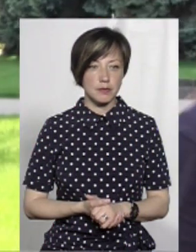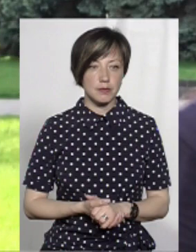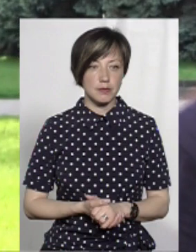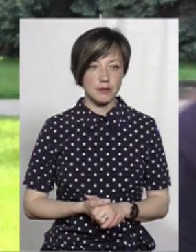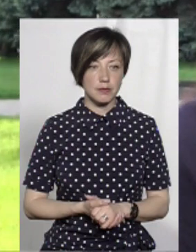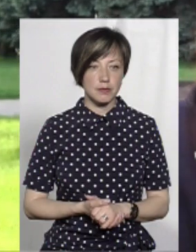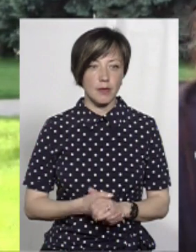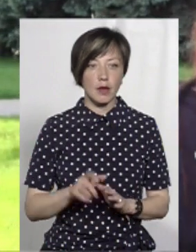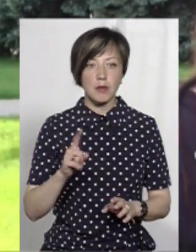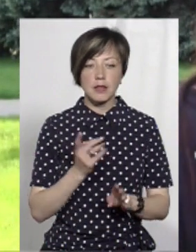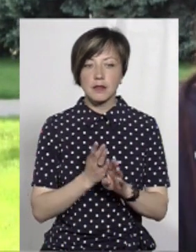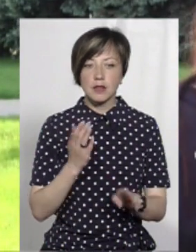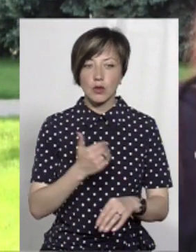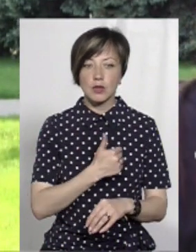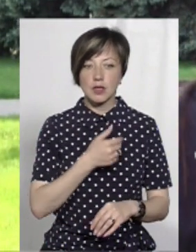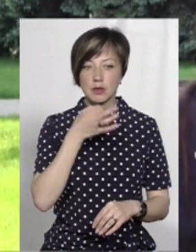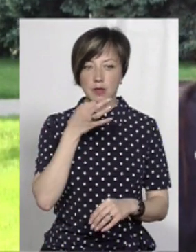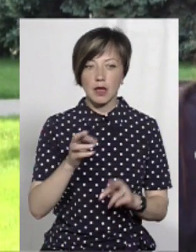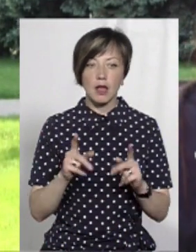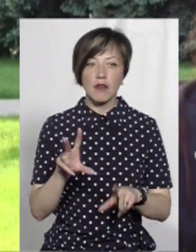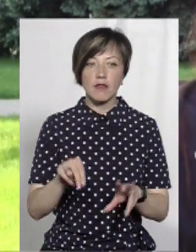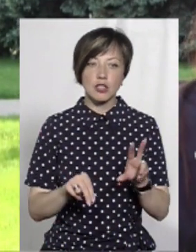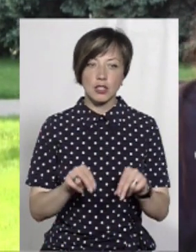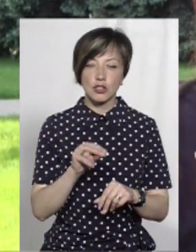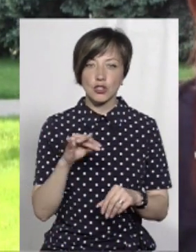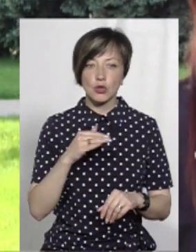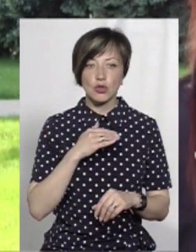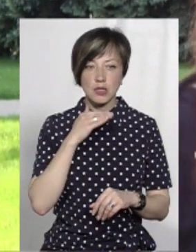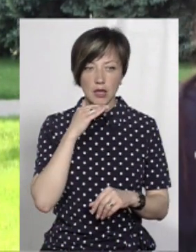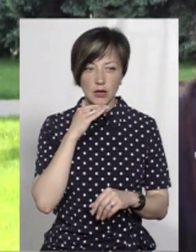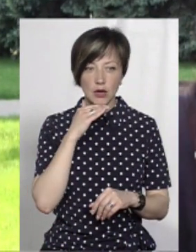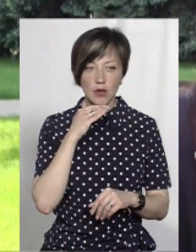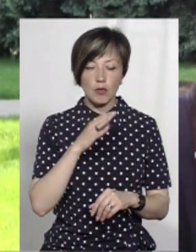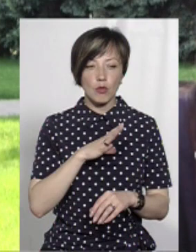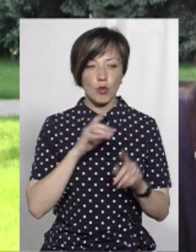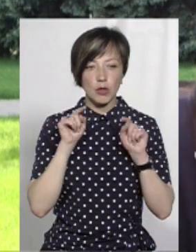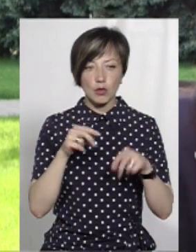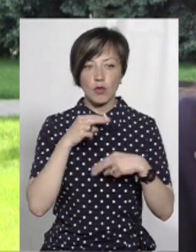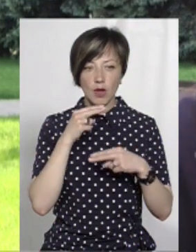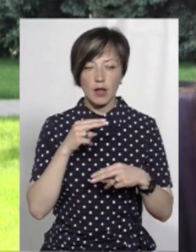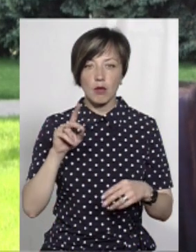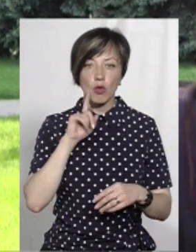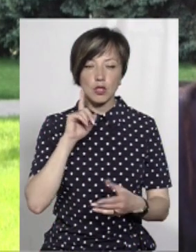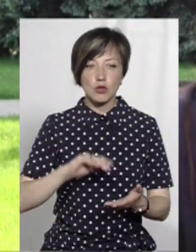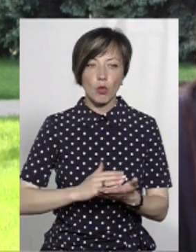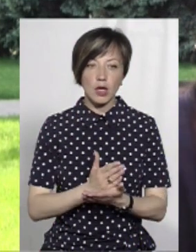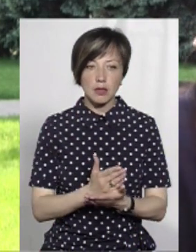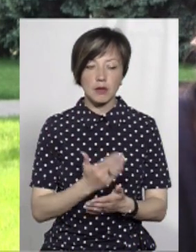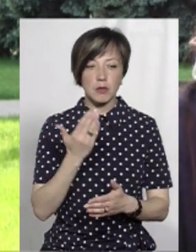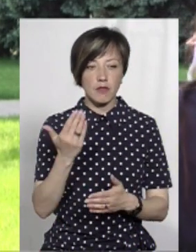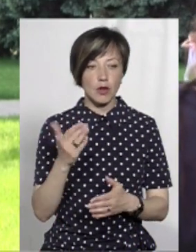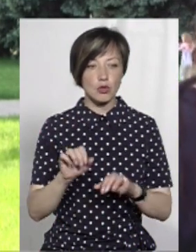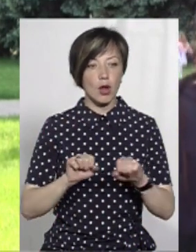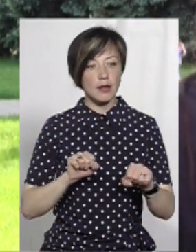Перш за все, хотілося б запитати, як ви вважаєте, чи достатньо було приділено уваги молодіжній політиці під вашою